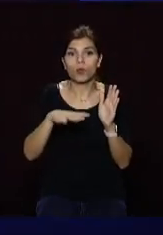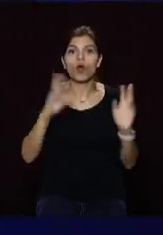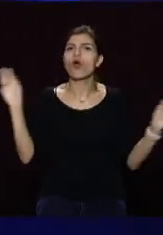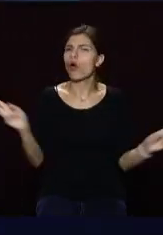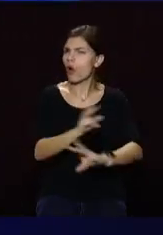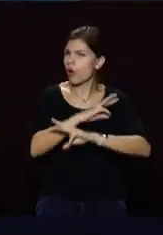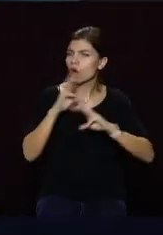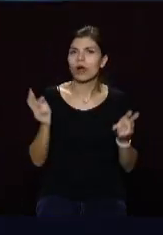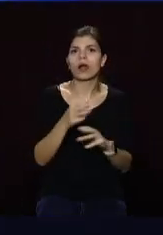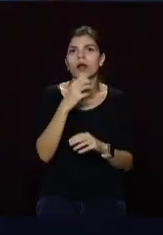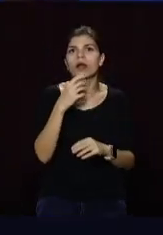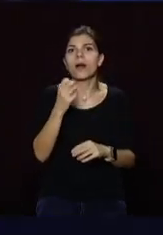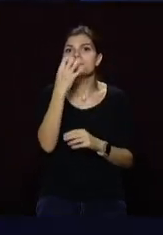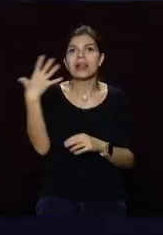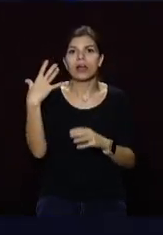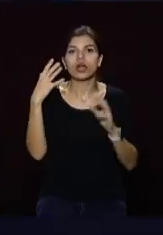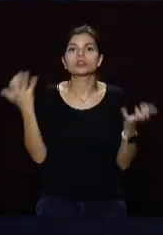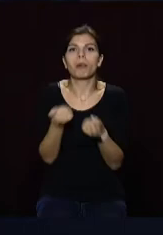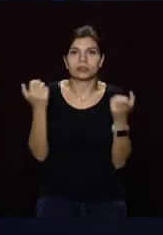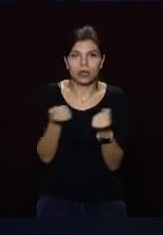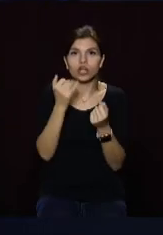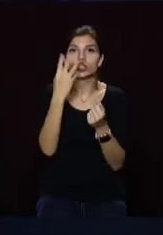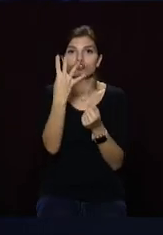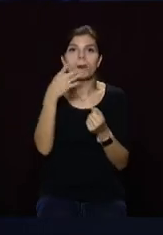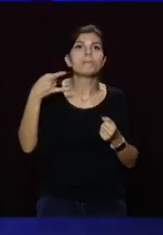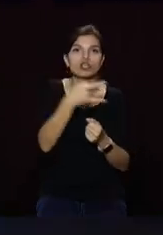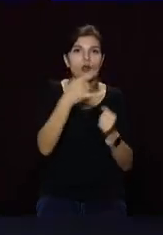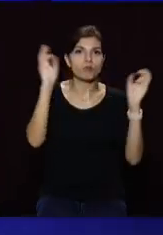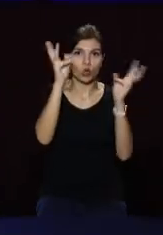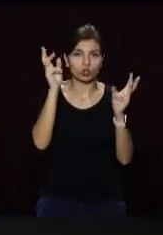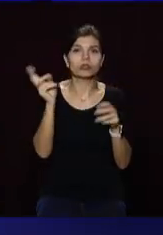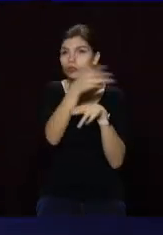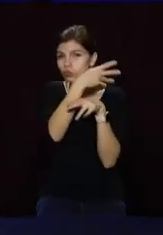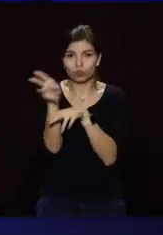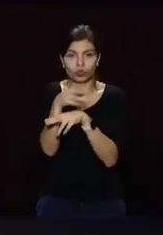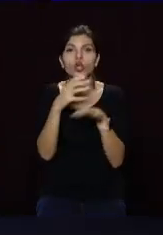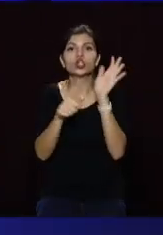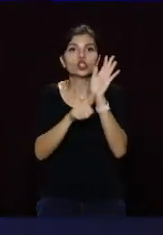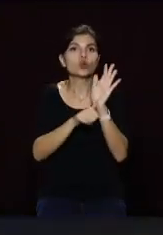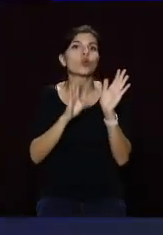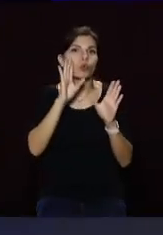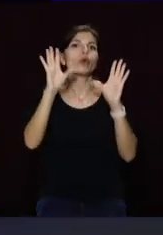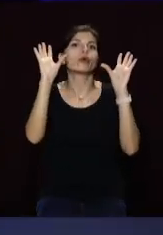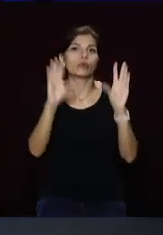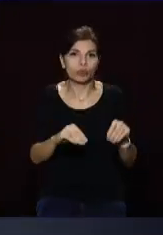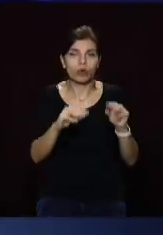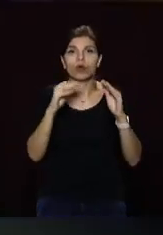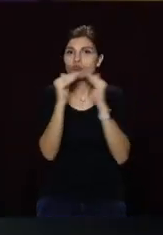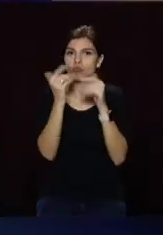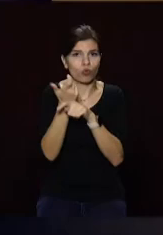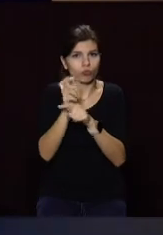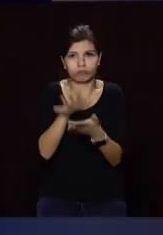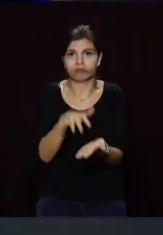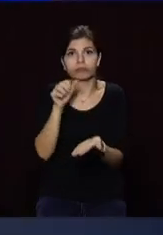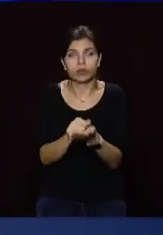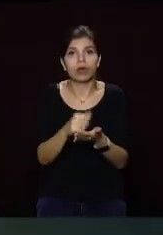приборкували 15 рятувальників та 4 пожежні машини. Його загасили о 6-й годині. Будівля дуже пошкоджена